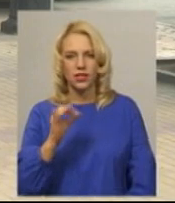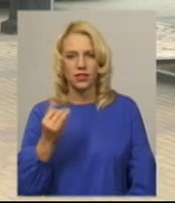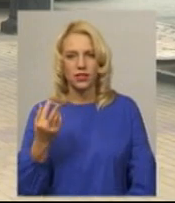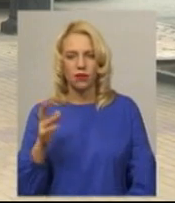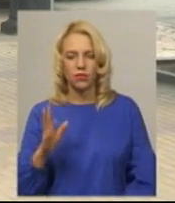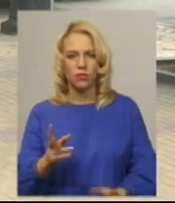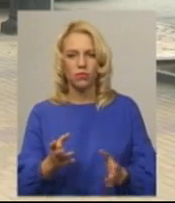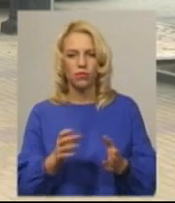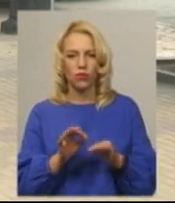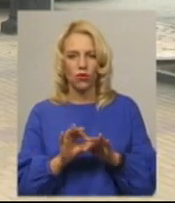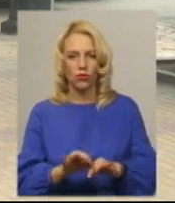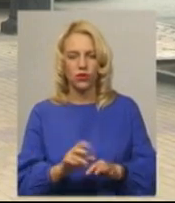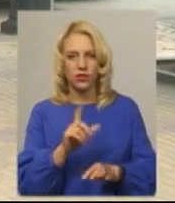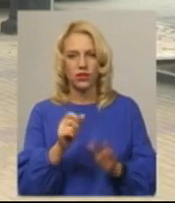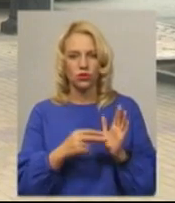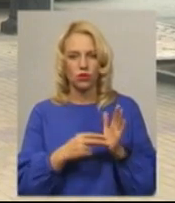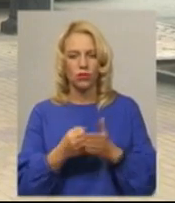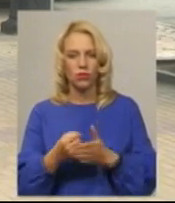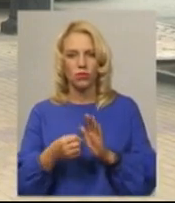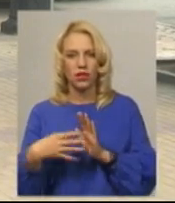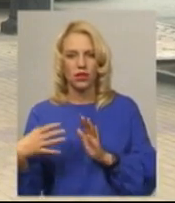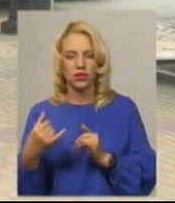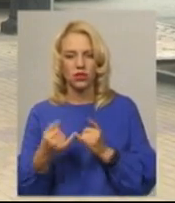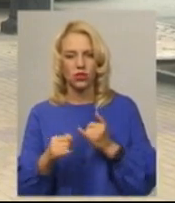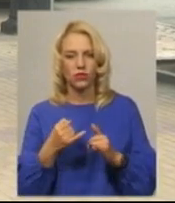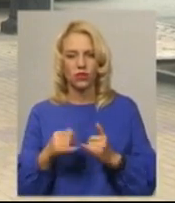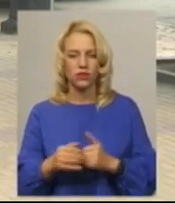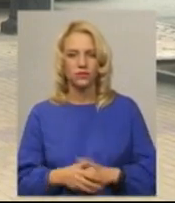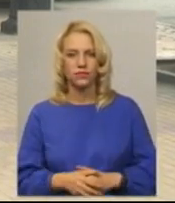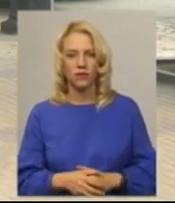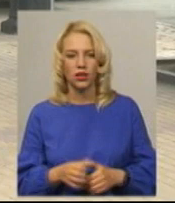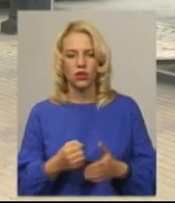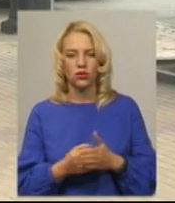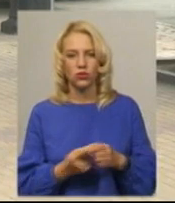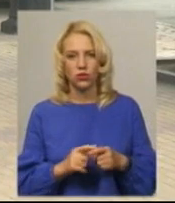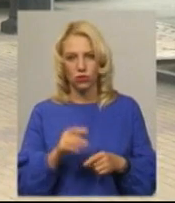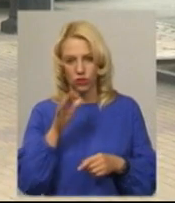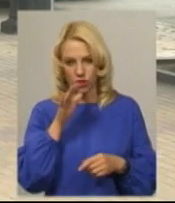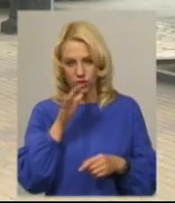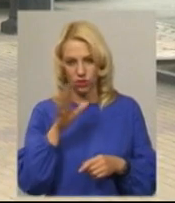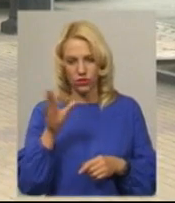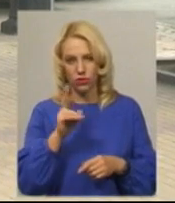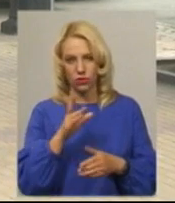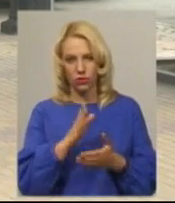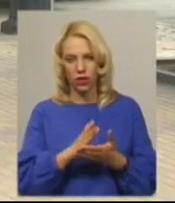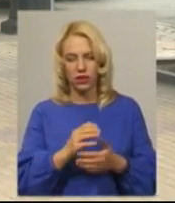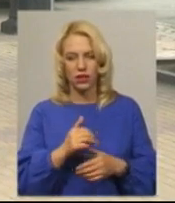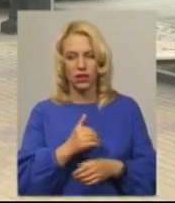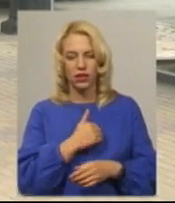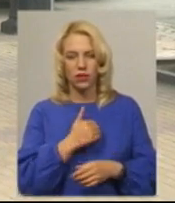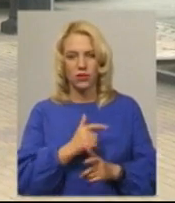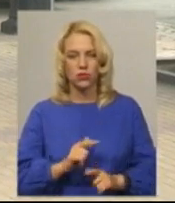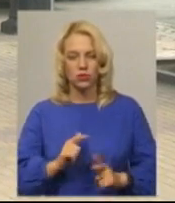проводитися з 7 по 15 жовтня. До цього часу всі, хто має намір вступити до